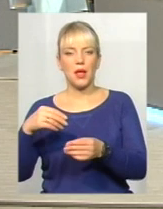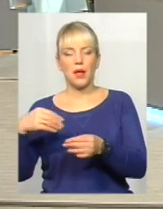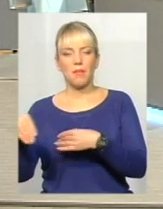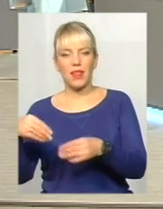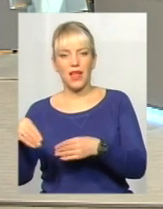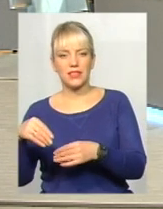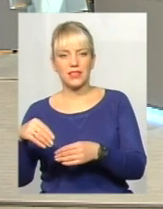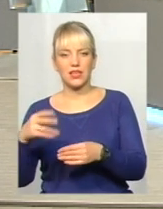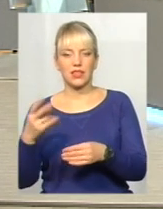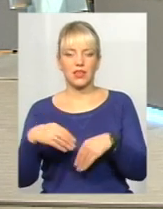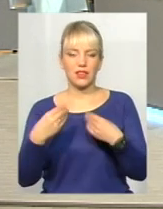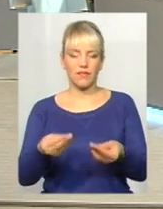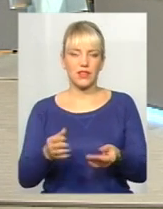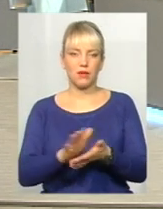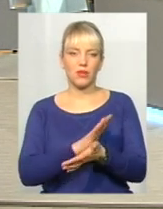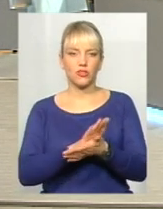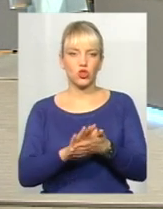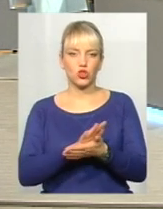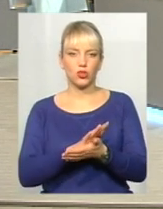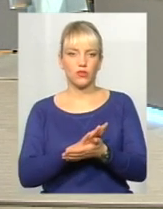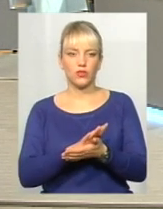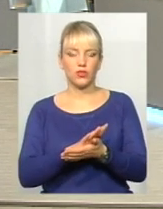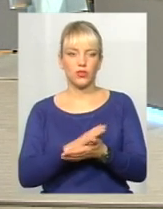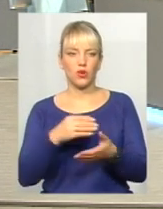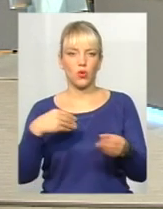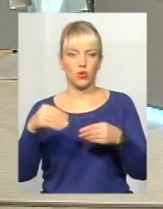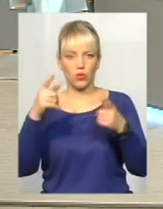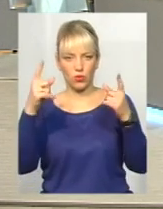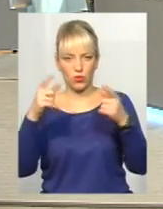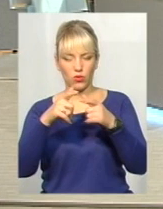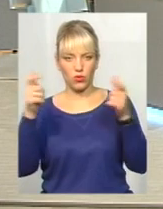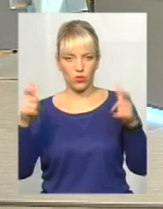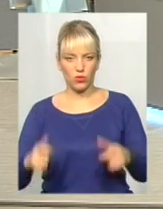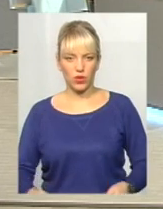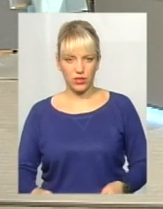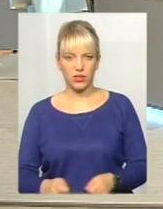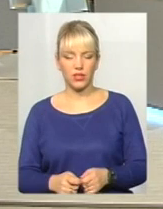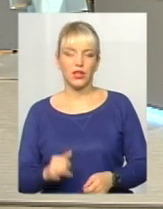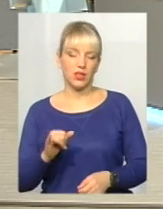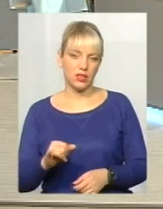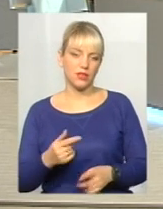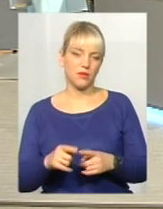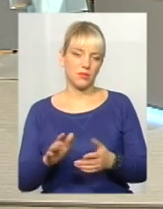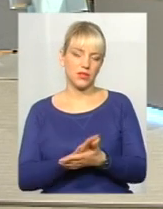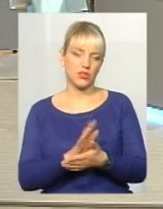надавати безкоштовно пакет. Дякую, ми вас почули і ваш ідень.